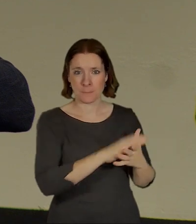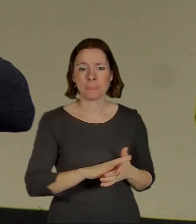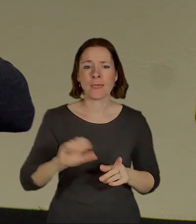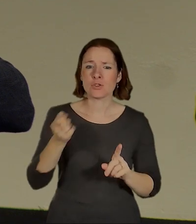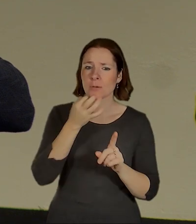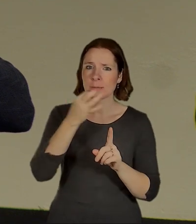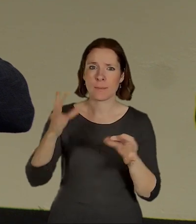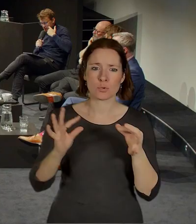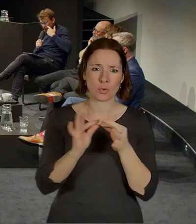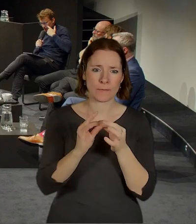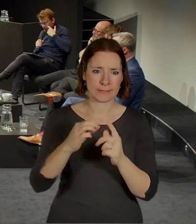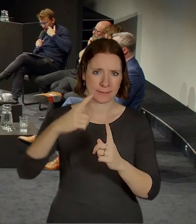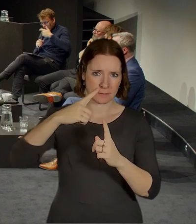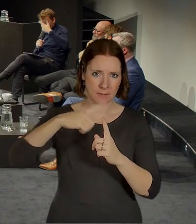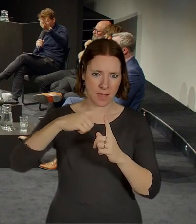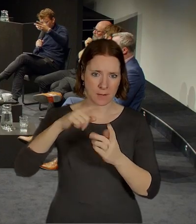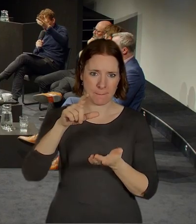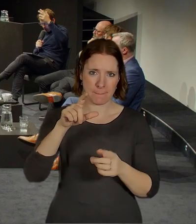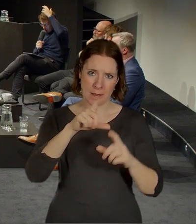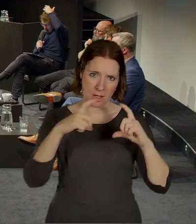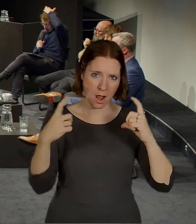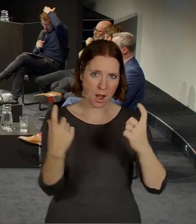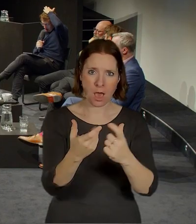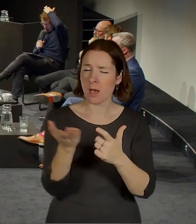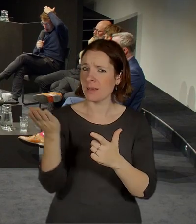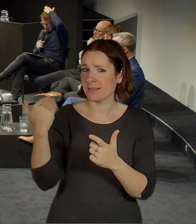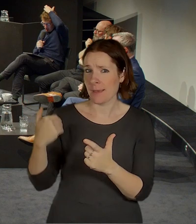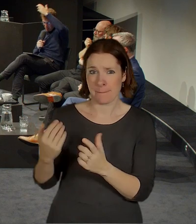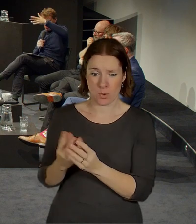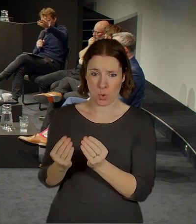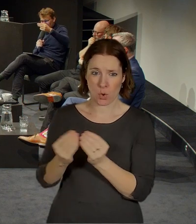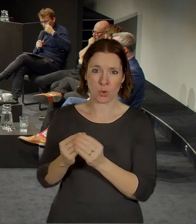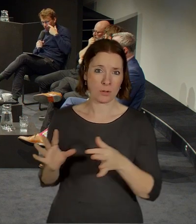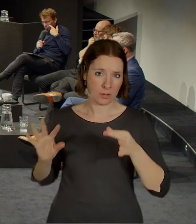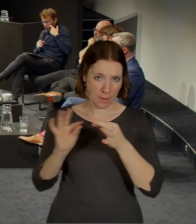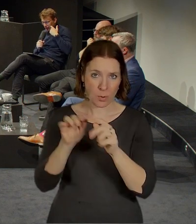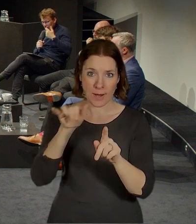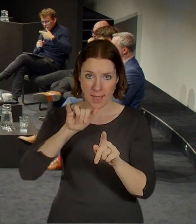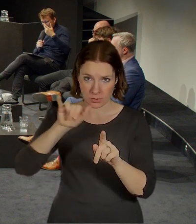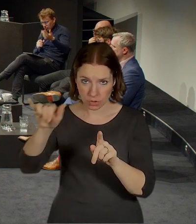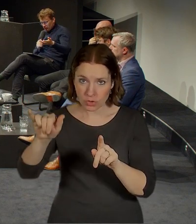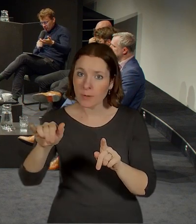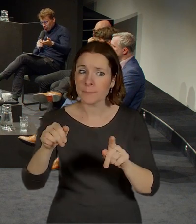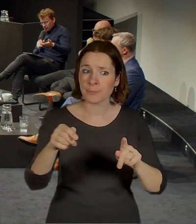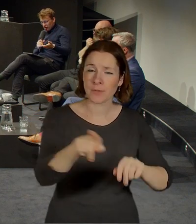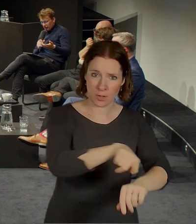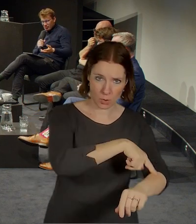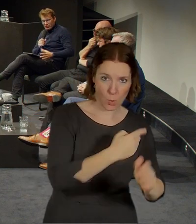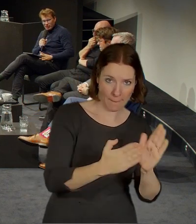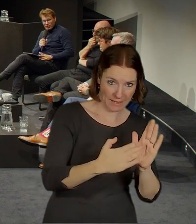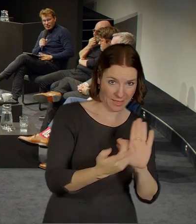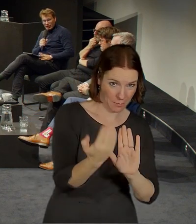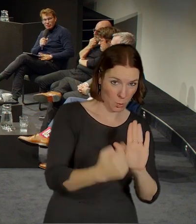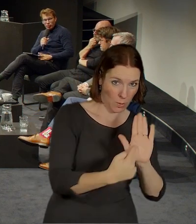který jsme tady vlastně nezmiňovali. Taky je to do jisté míry terminál, který je napojený na tu trať na letiště. My jsme tady viděli teď dlouhou míly a ještě vlastně po cestě